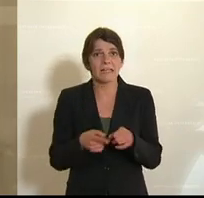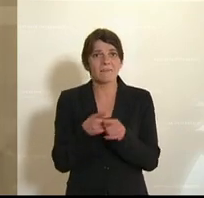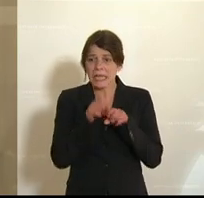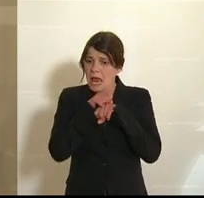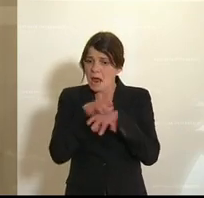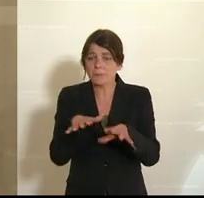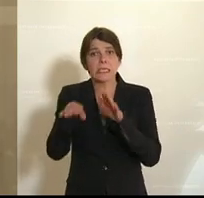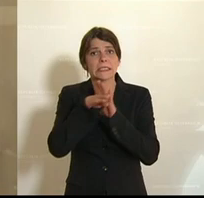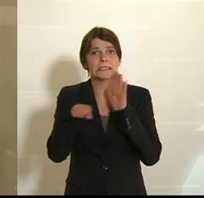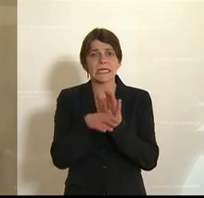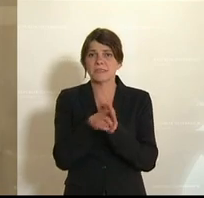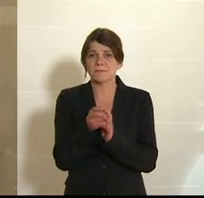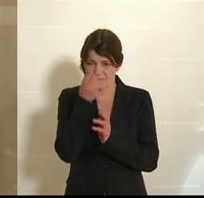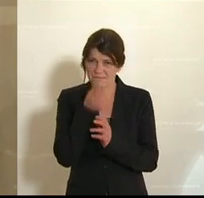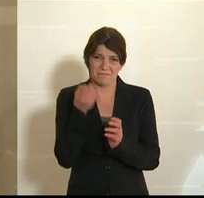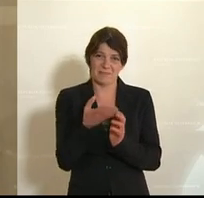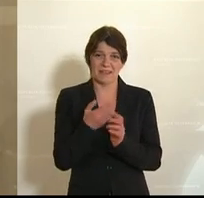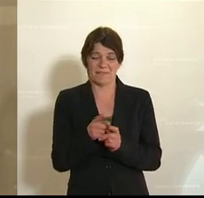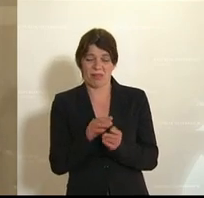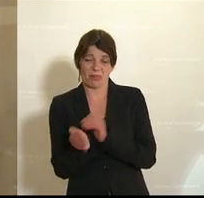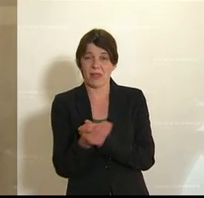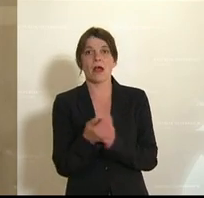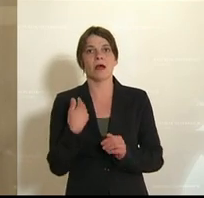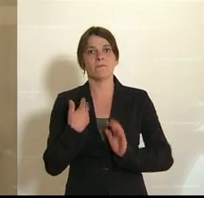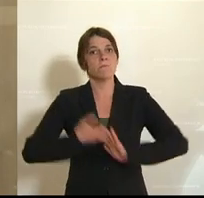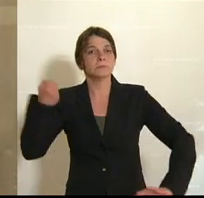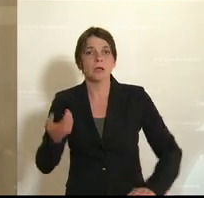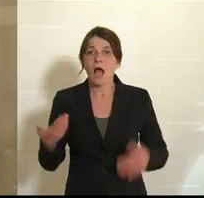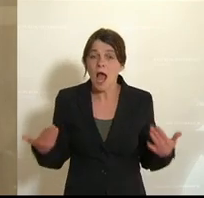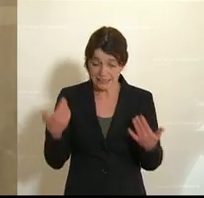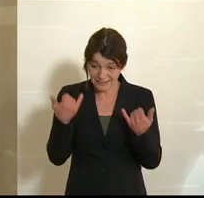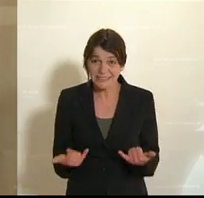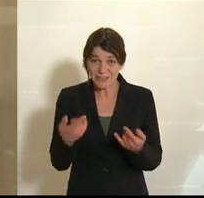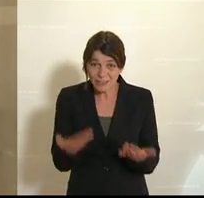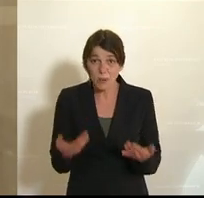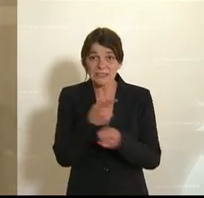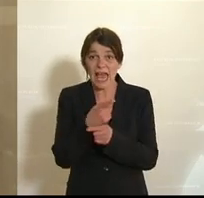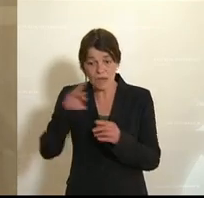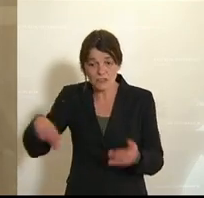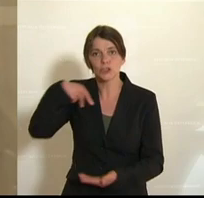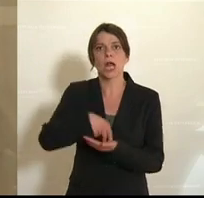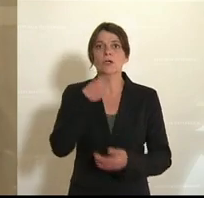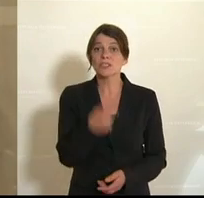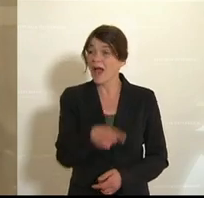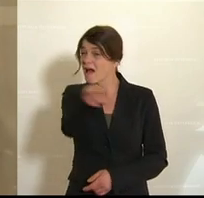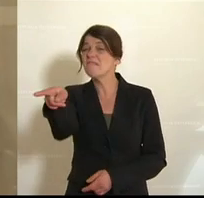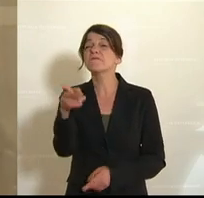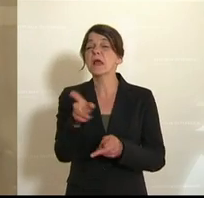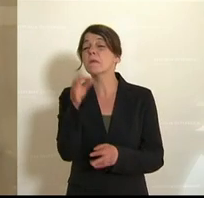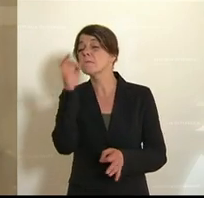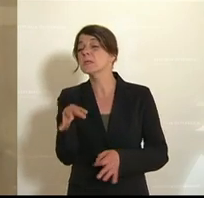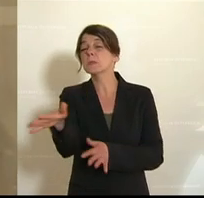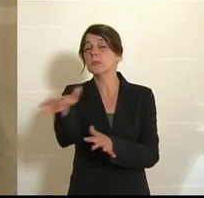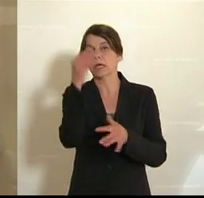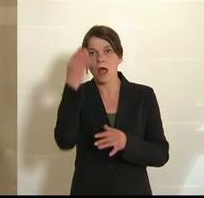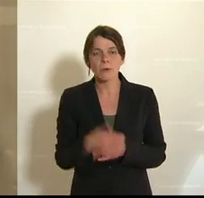Epidemiegesetz mit miesen Tricks ausgehebelt hat, in einer solchen Zeit sich hierherzustellen, Unternehmer unter Generalverdacht zu stellen, das